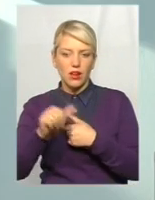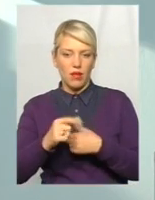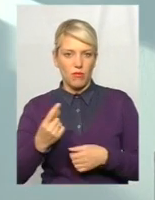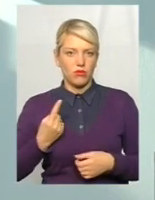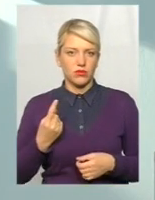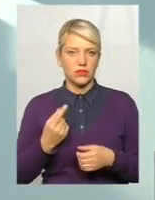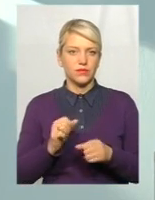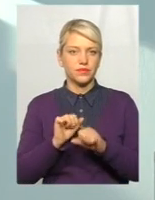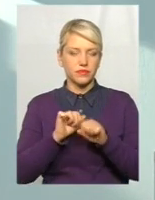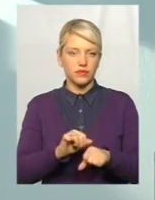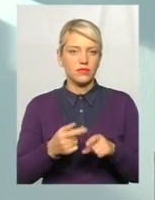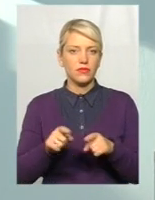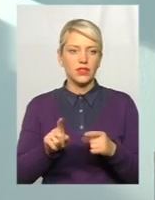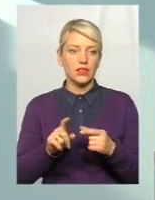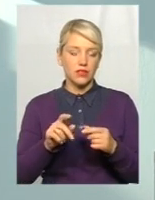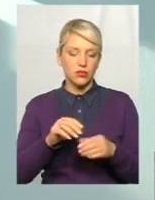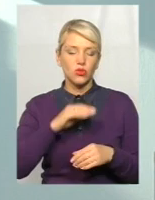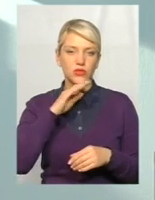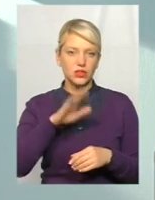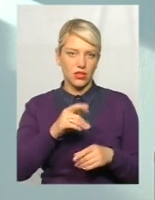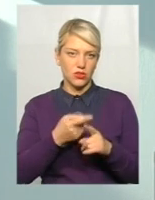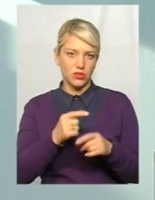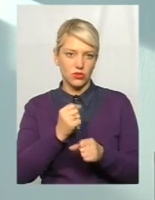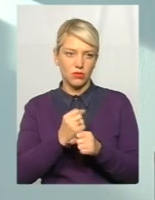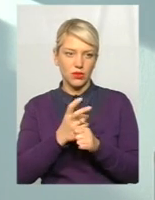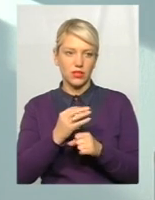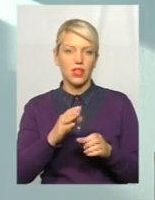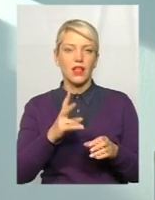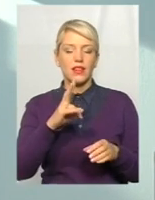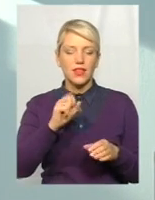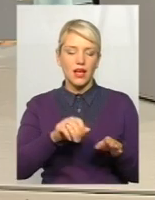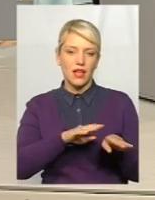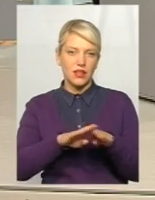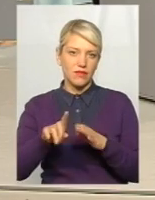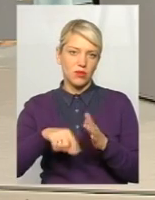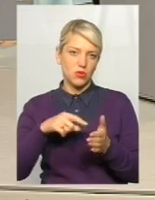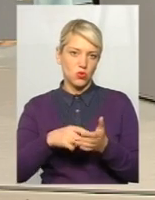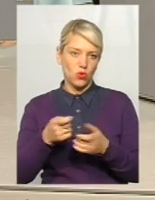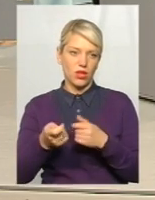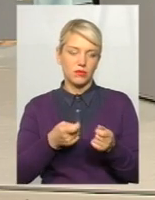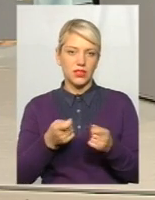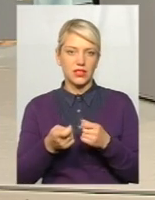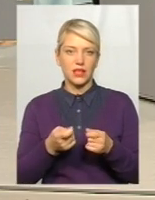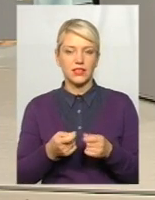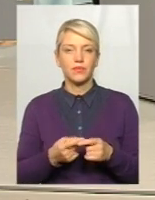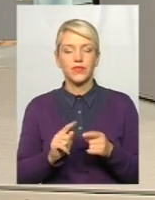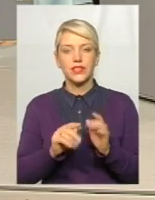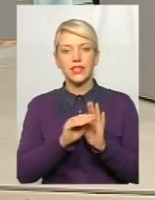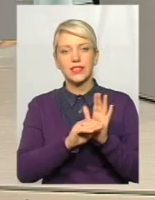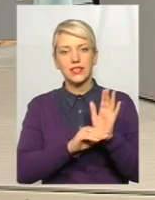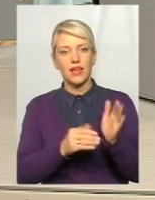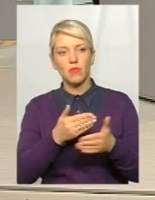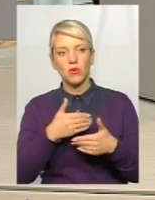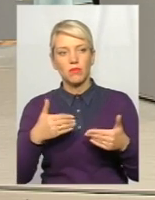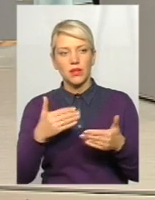Достатньо зробити хорошу, захищену систему на рівні міської адміністрації. Тобто, з цією системою ми маємо